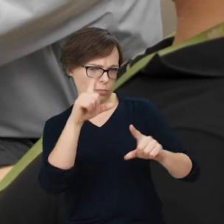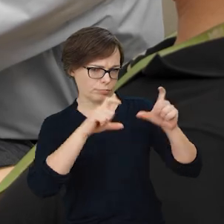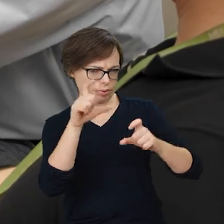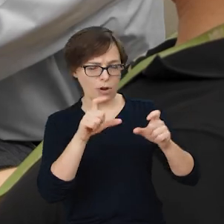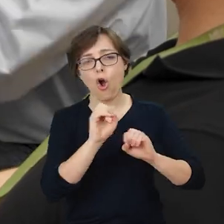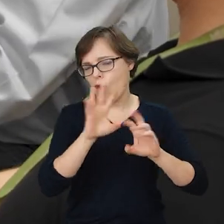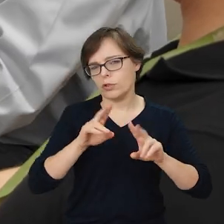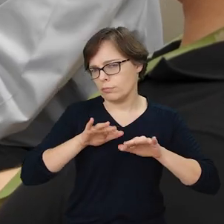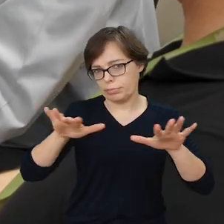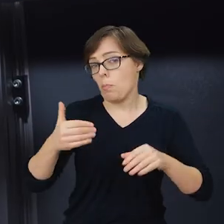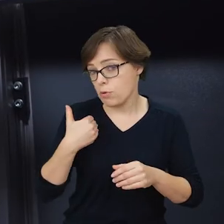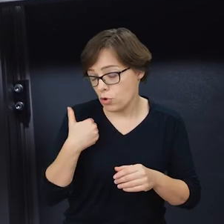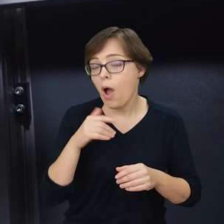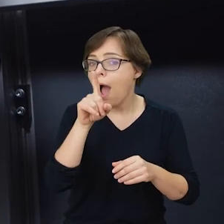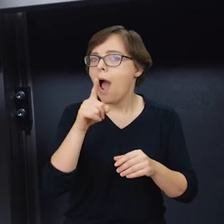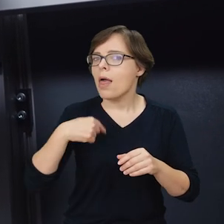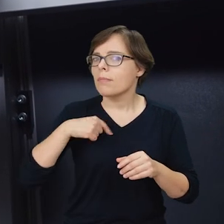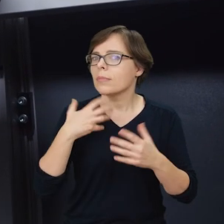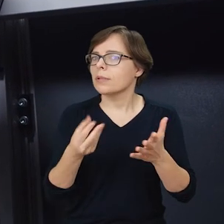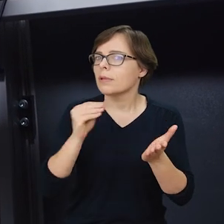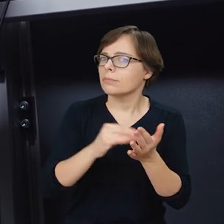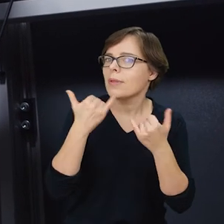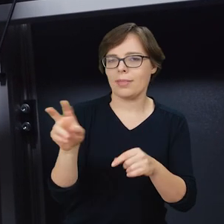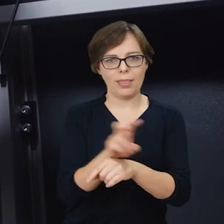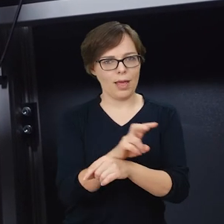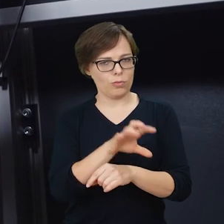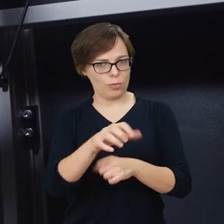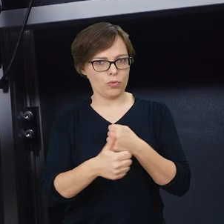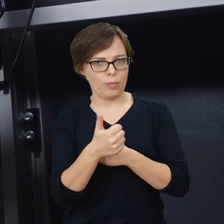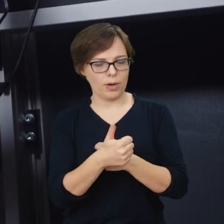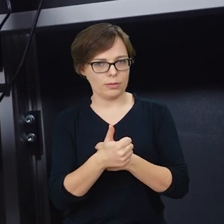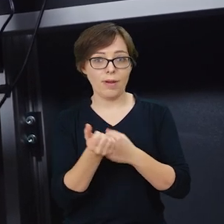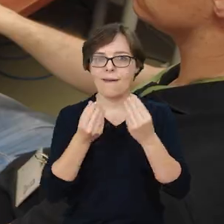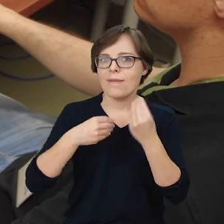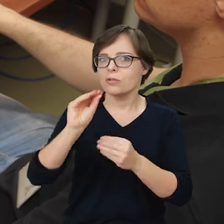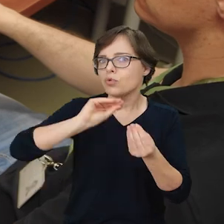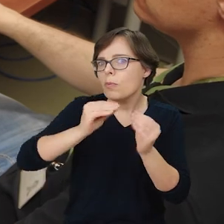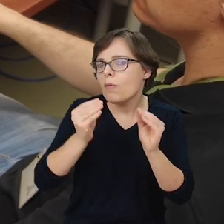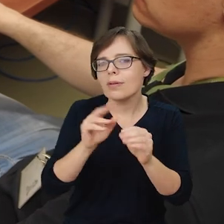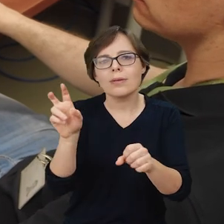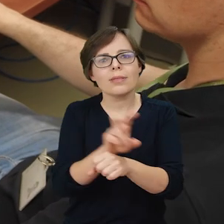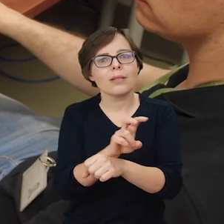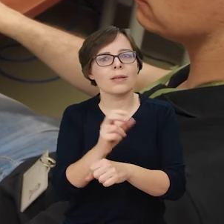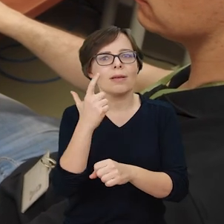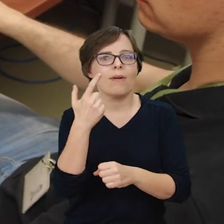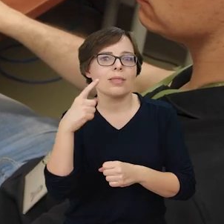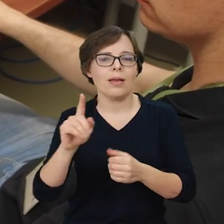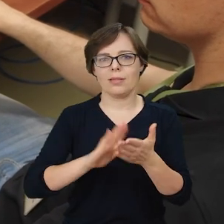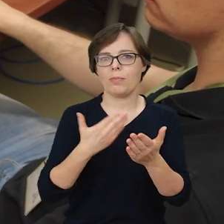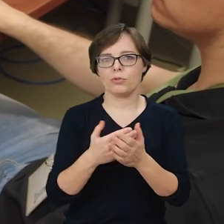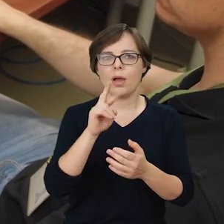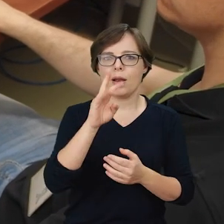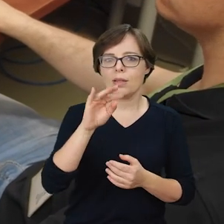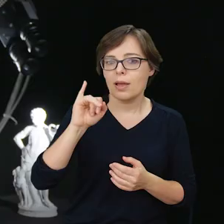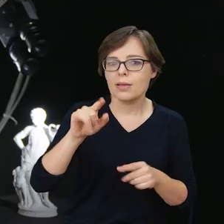zastosowaliśmy na dużą skalę, wprowadzić także inne techniki dokumentacyjne. Zarówno bardziej skomplikowane techniki 2D,